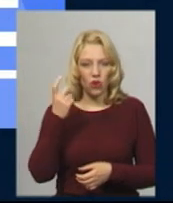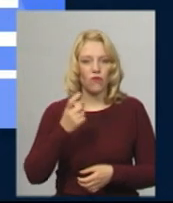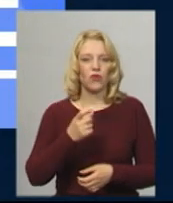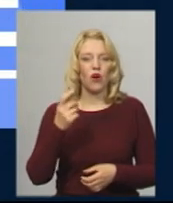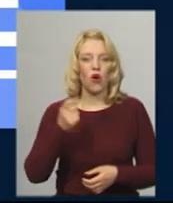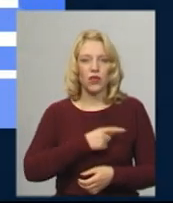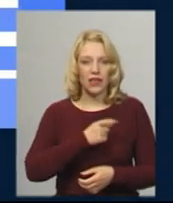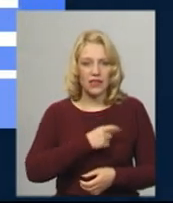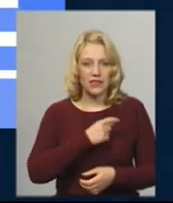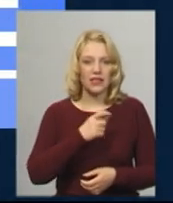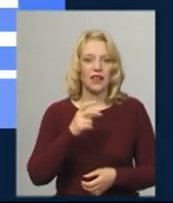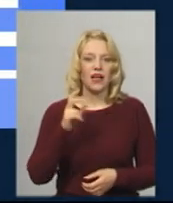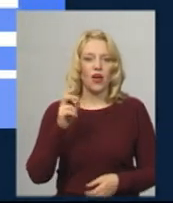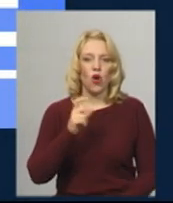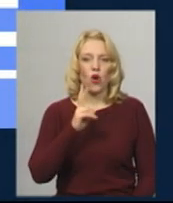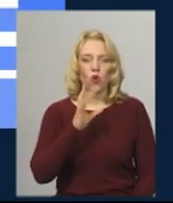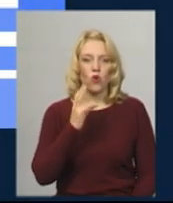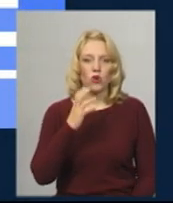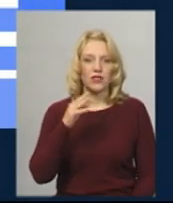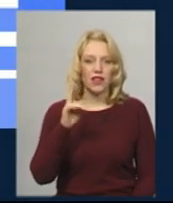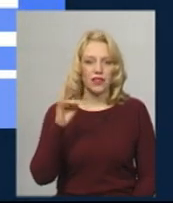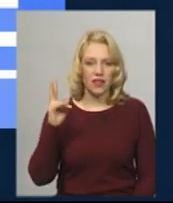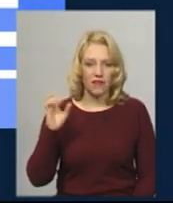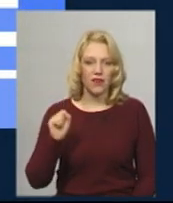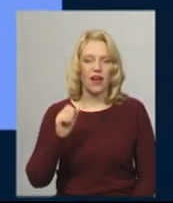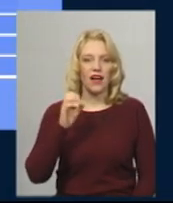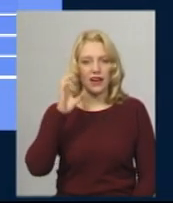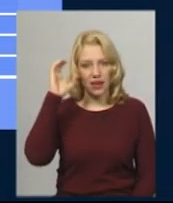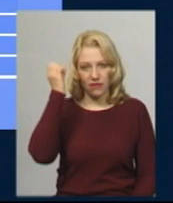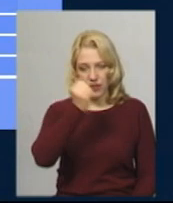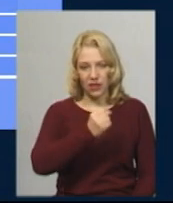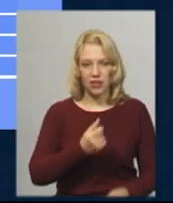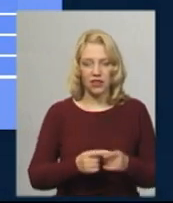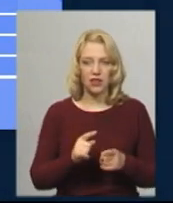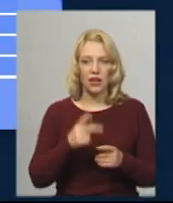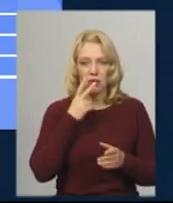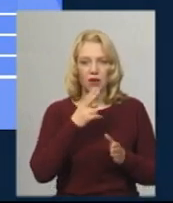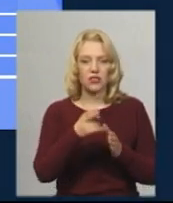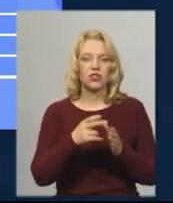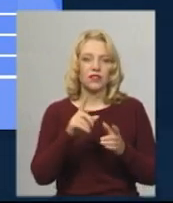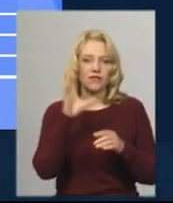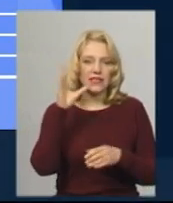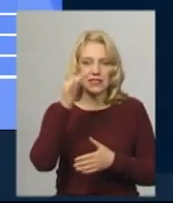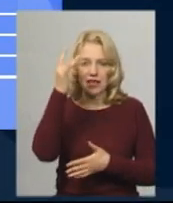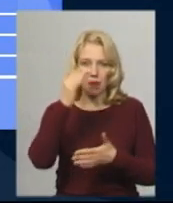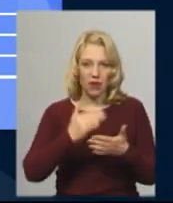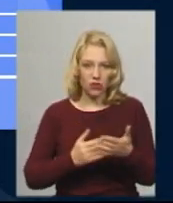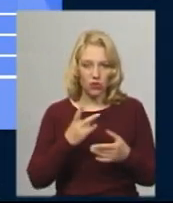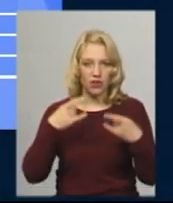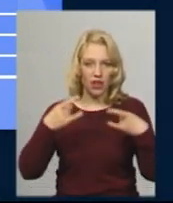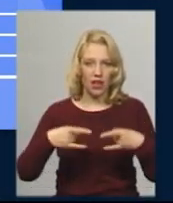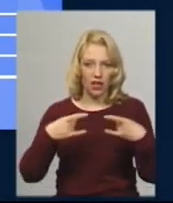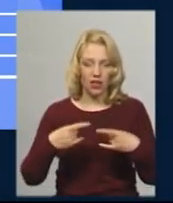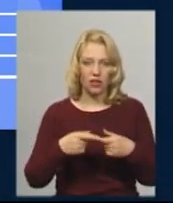Рогу. А також ще на 9 поїздів далекого сполучення. Маршрути ви зараз бачите на екрані. Продають квитки